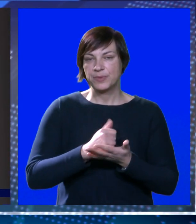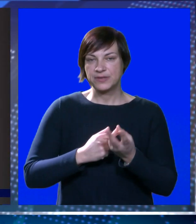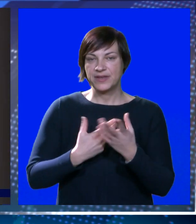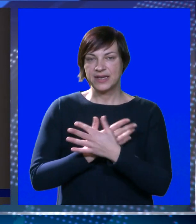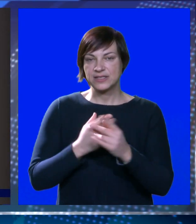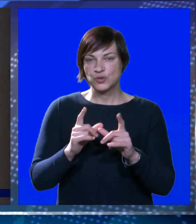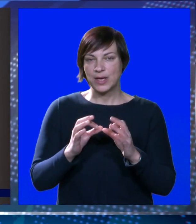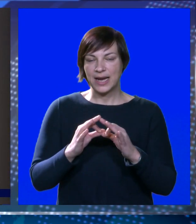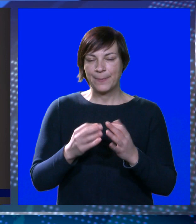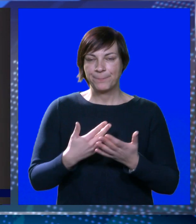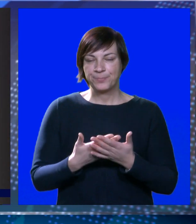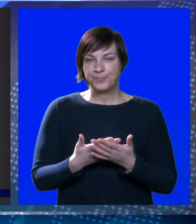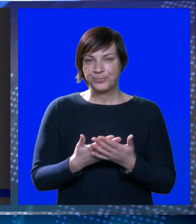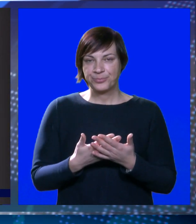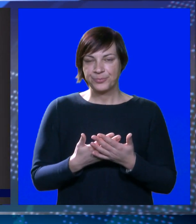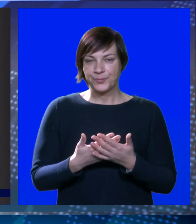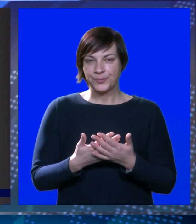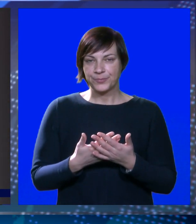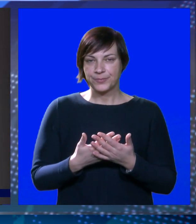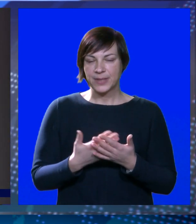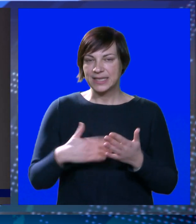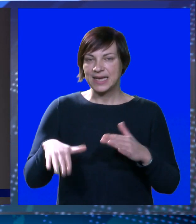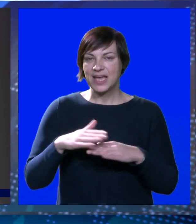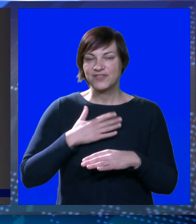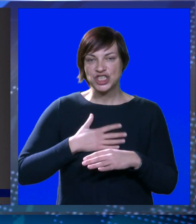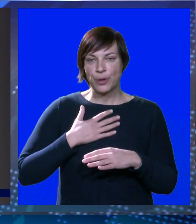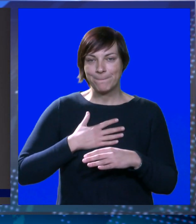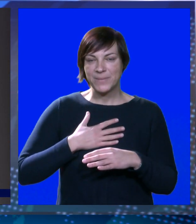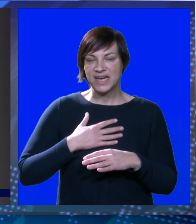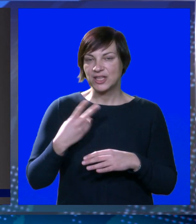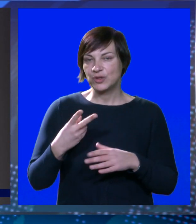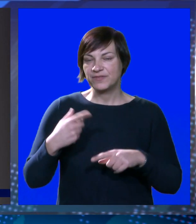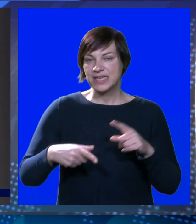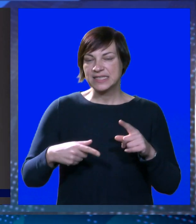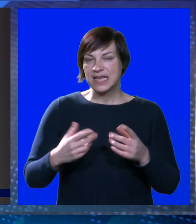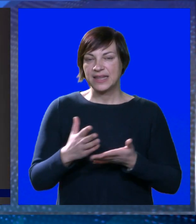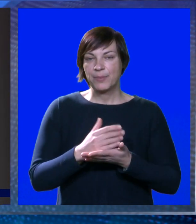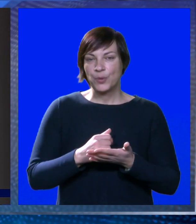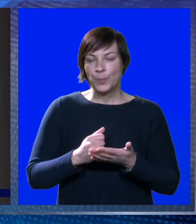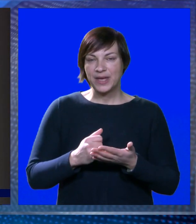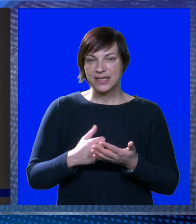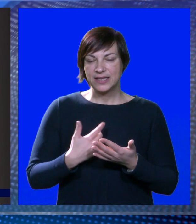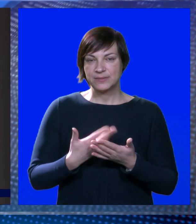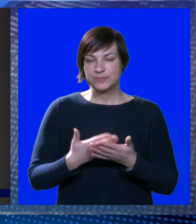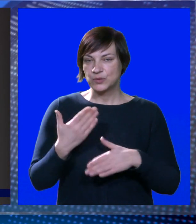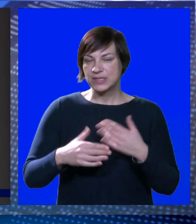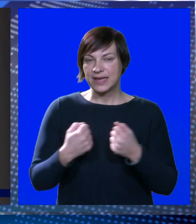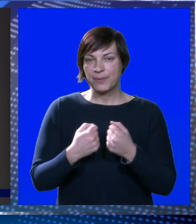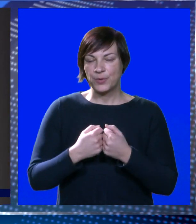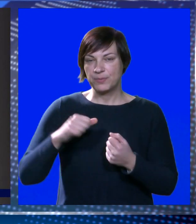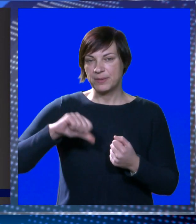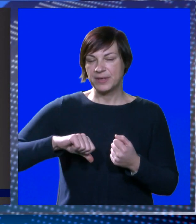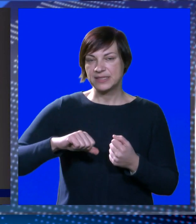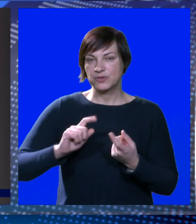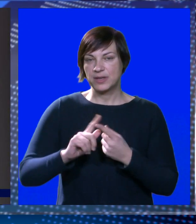Venecijelankom. Evo, najviše me raduje zapravo te dvije zadnje pobjede, budući sam u zadnjim borbama